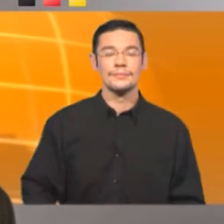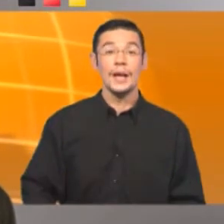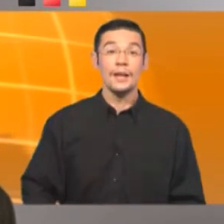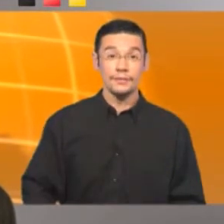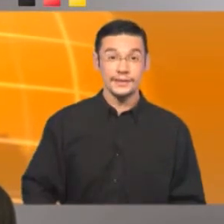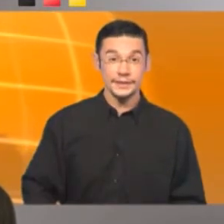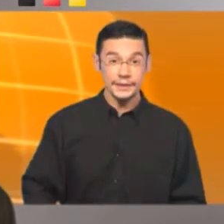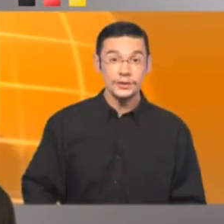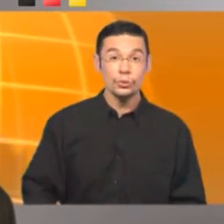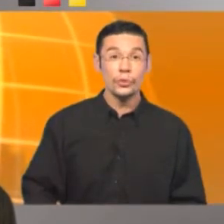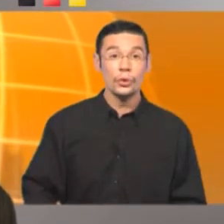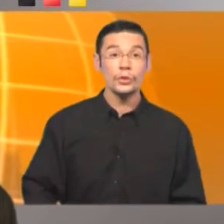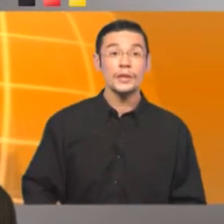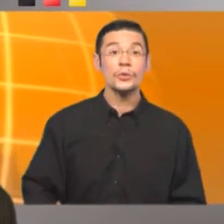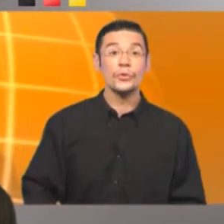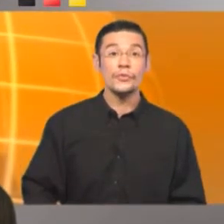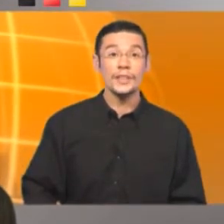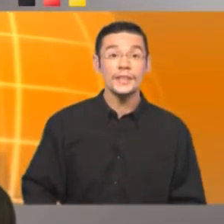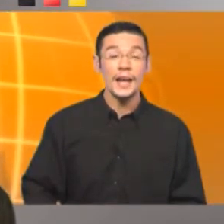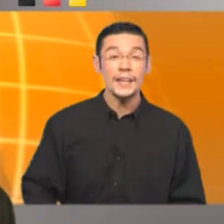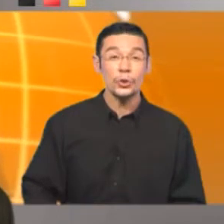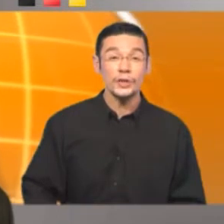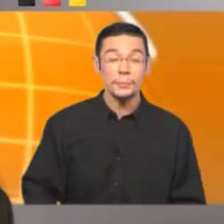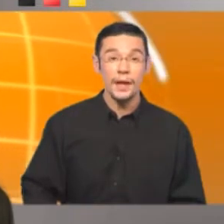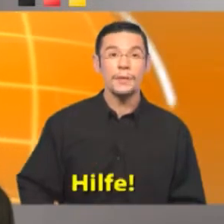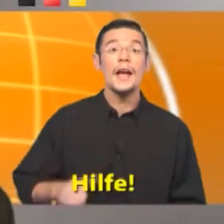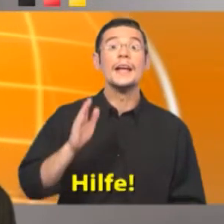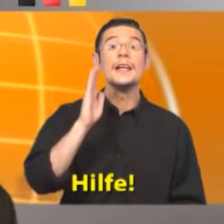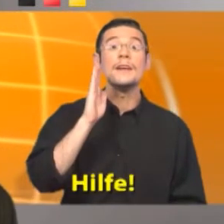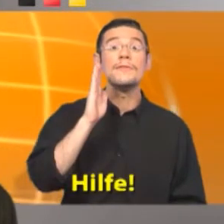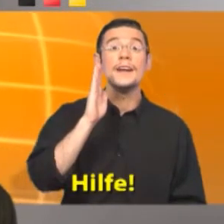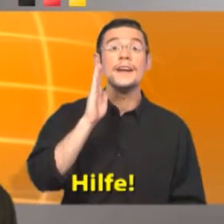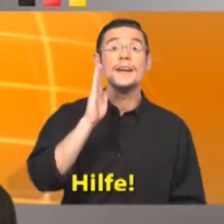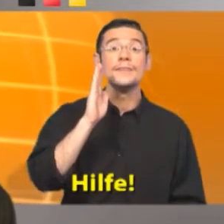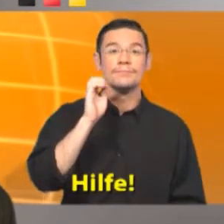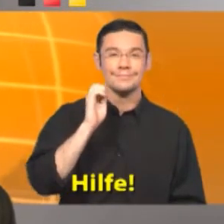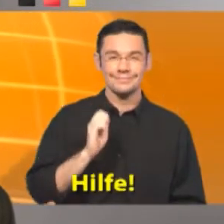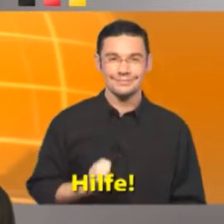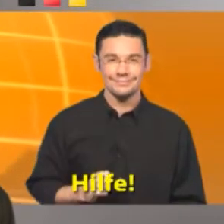Wenn Sie diesen Ruf hören, dürfen Sie nicht gleichgültig bleiben Hilfe!